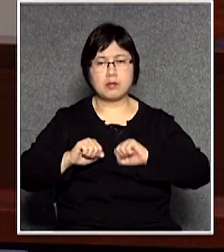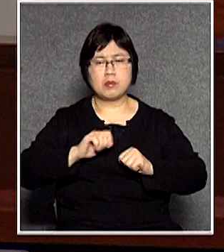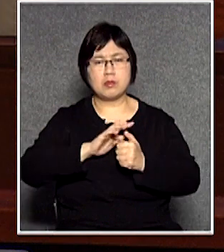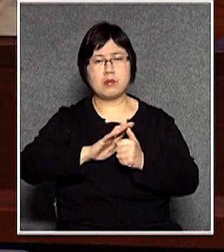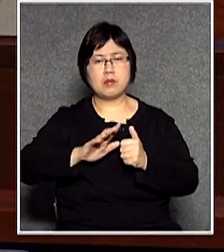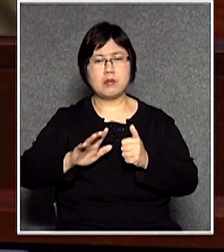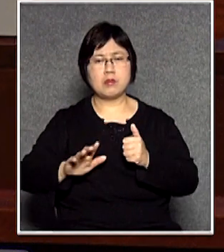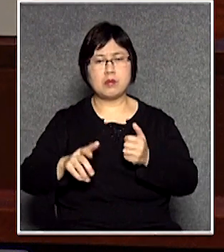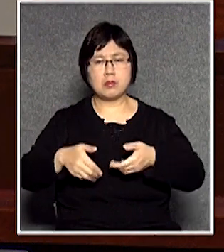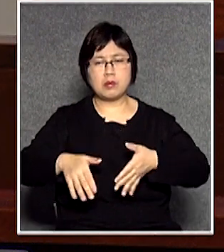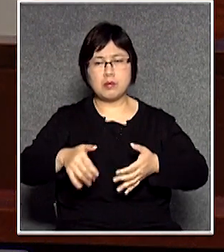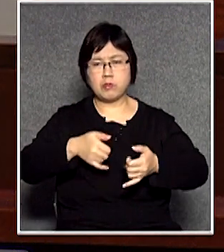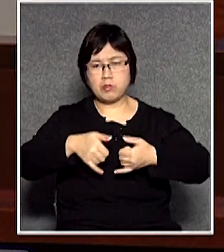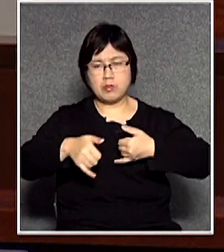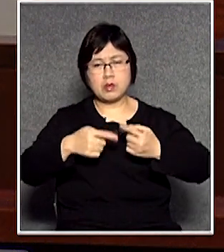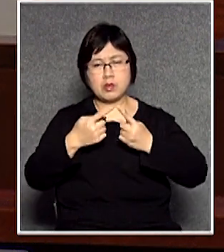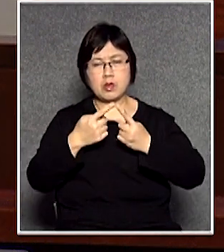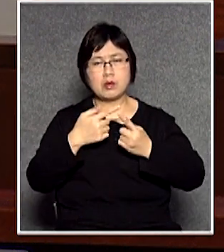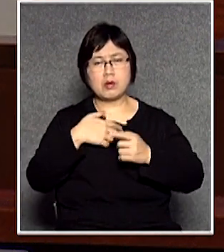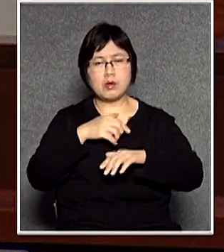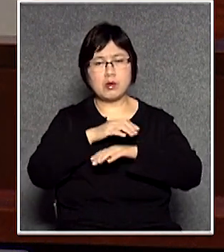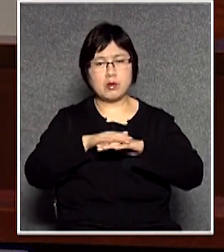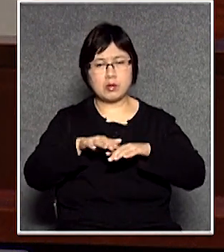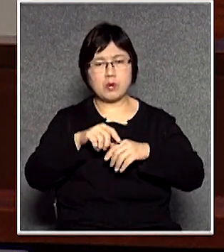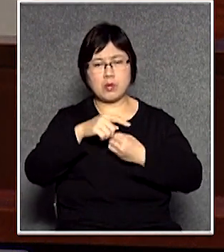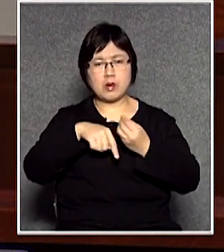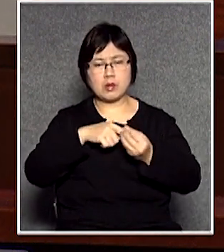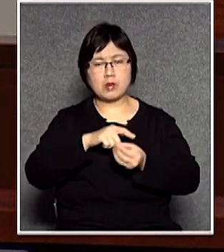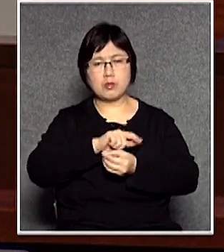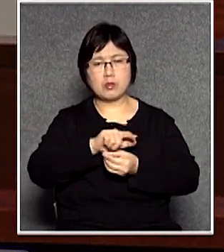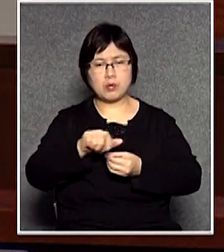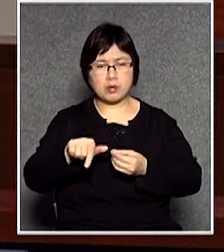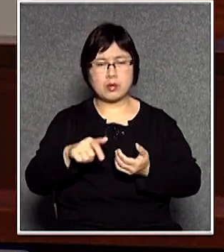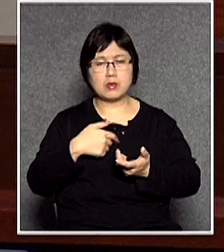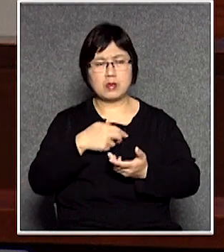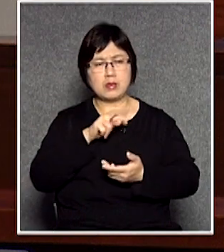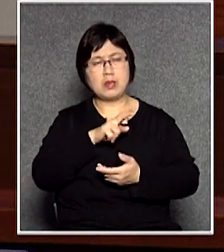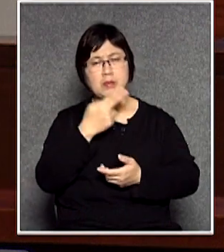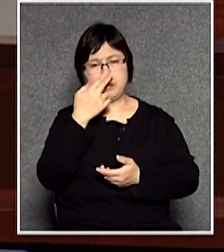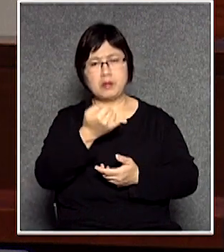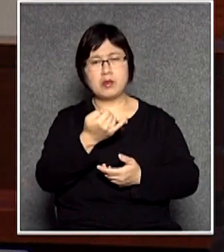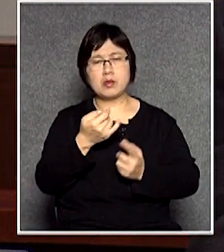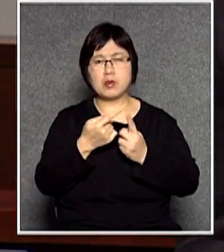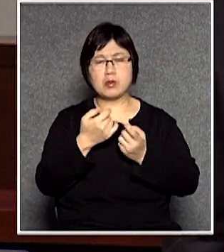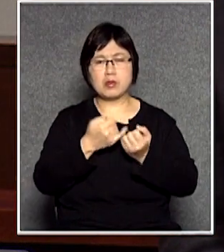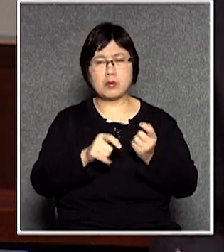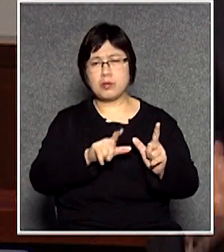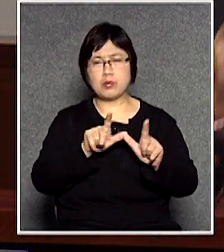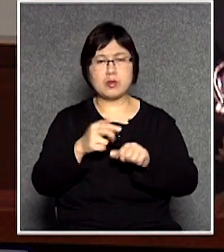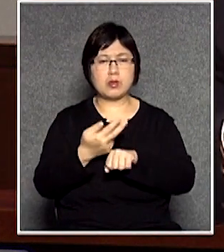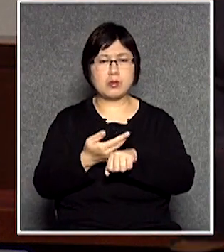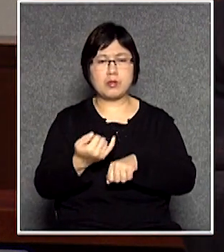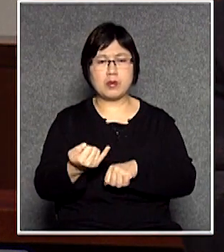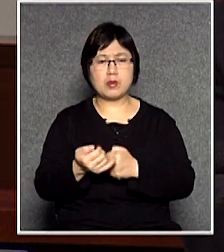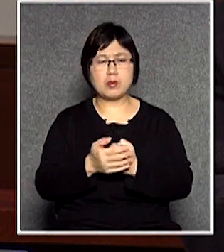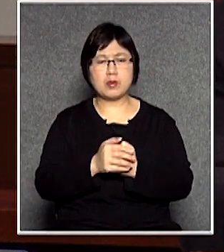響道路暢通行人安全亦產生環境衛生問題亦都影響使用和市民的生活質素這個就很